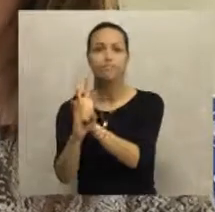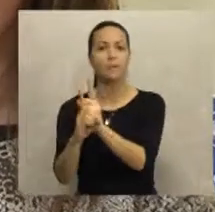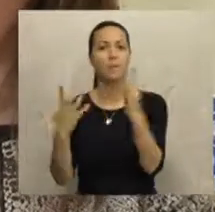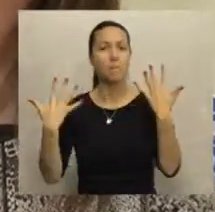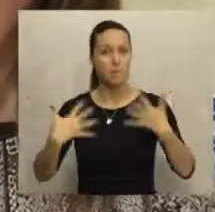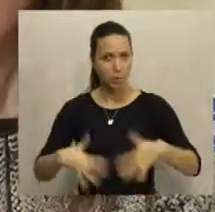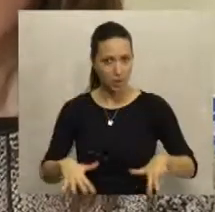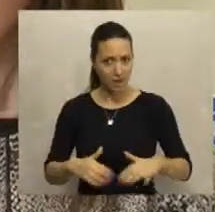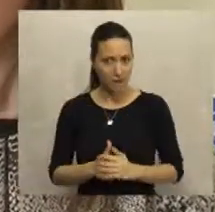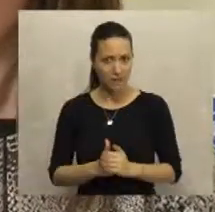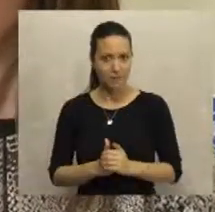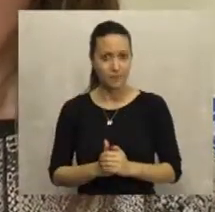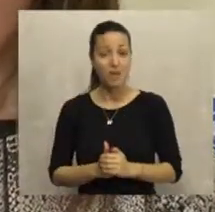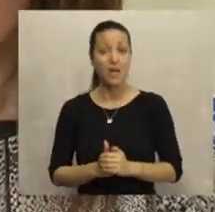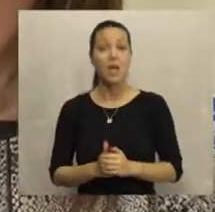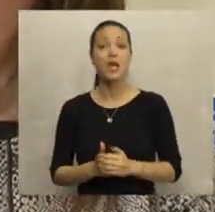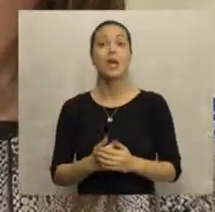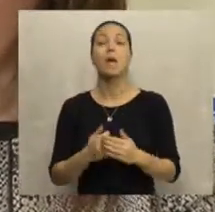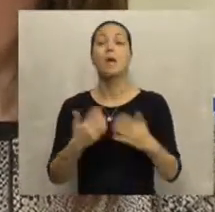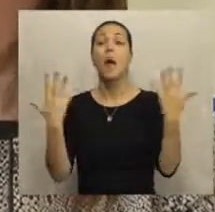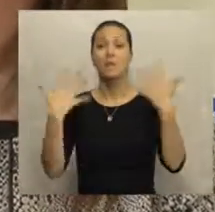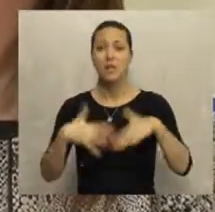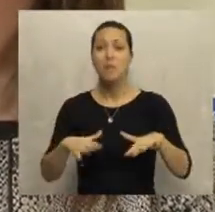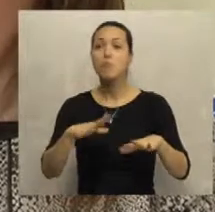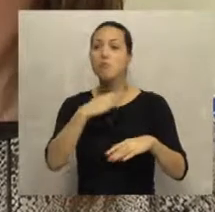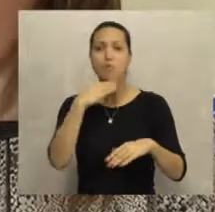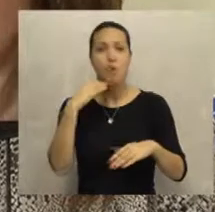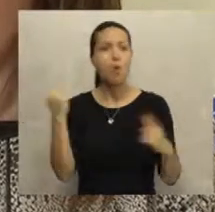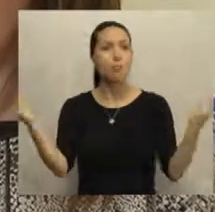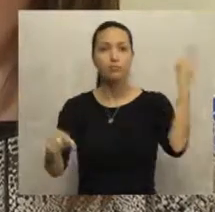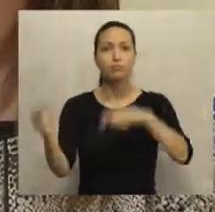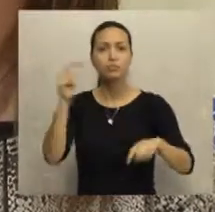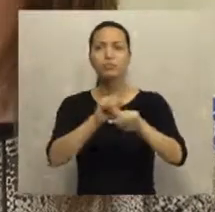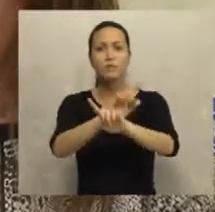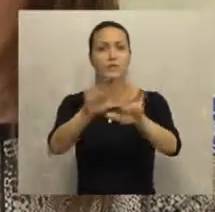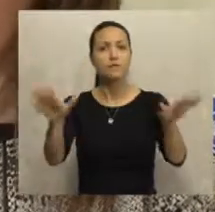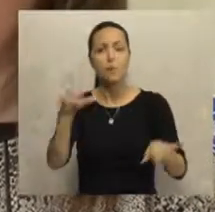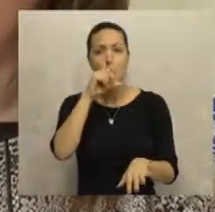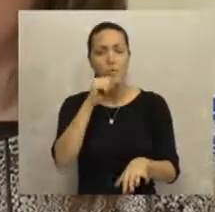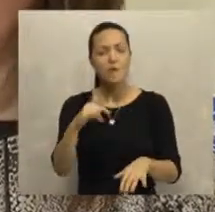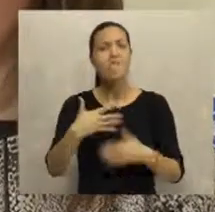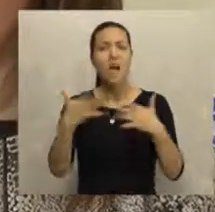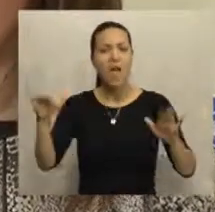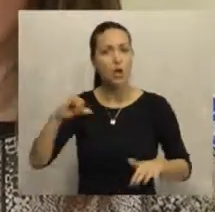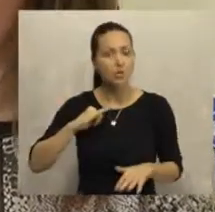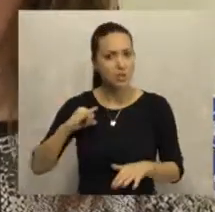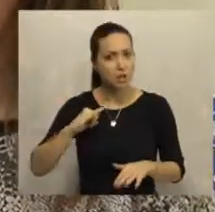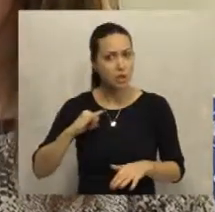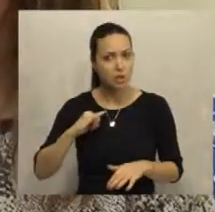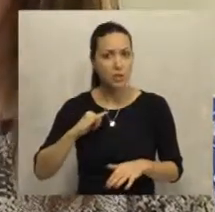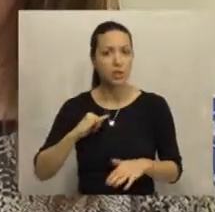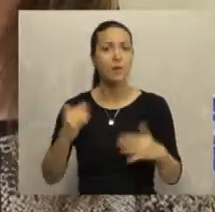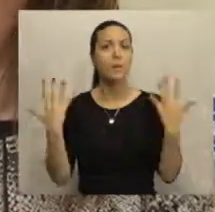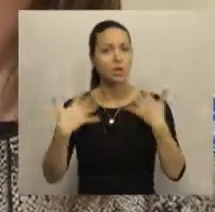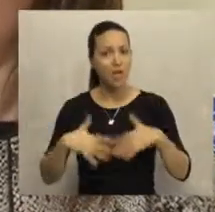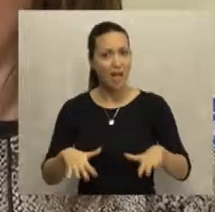poslodavcima. Odziv poslodavaca u svim opštinama je bio velik. Veliko interesovanje